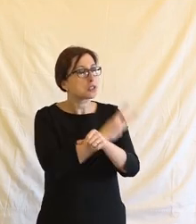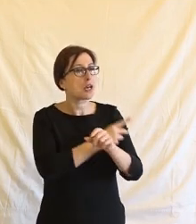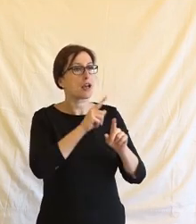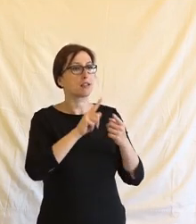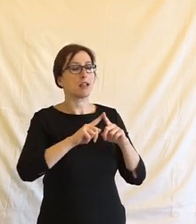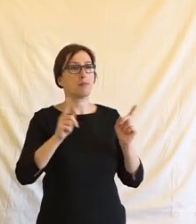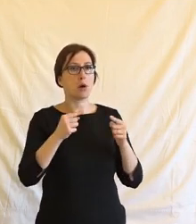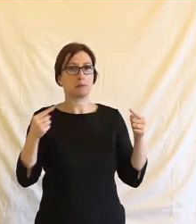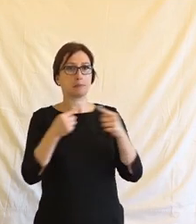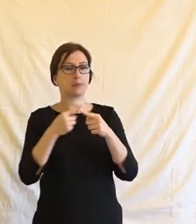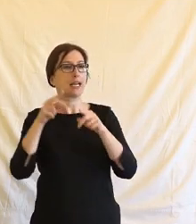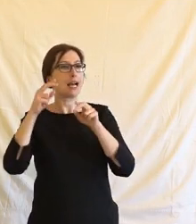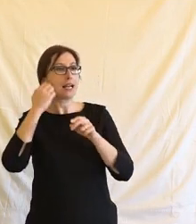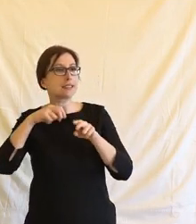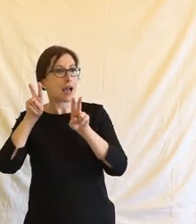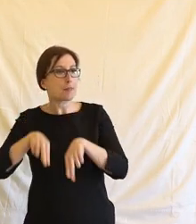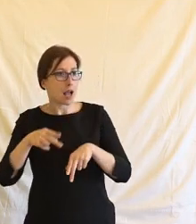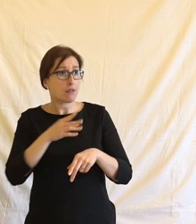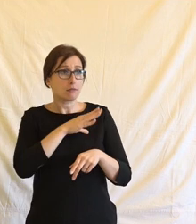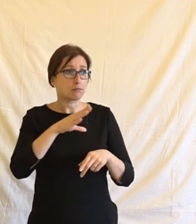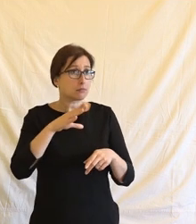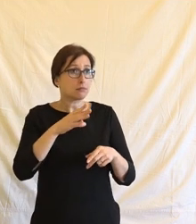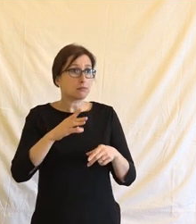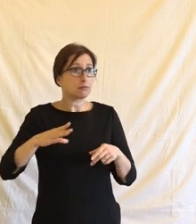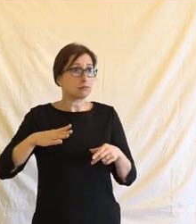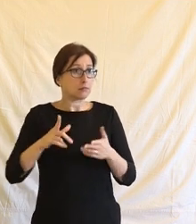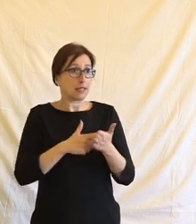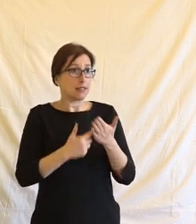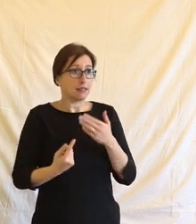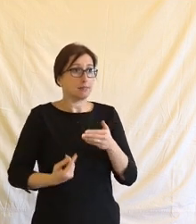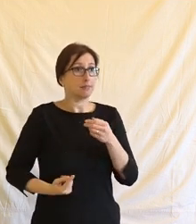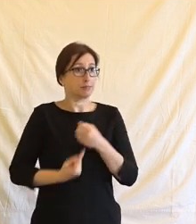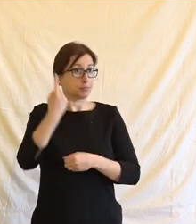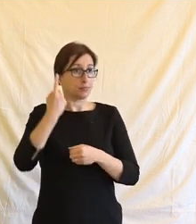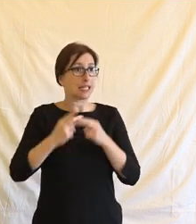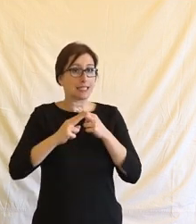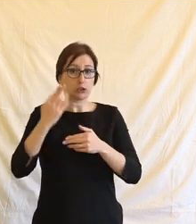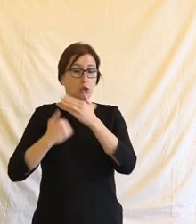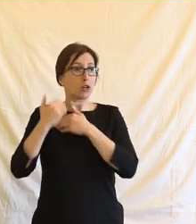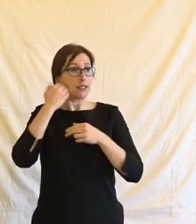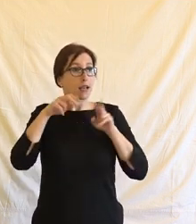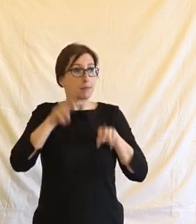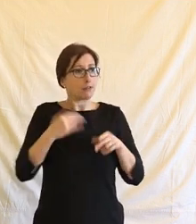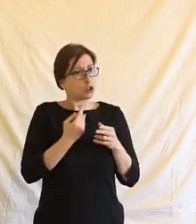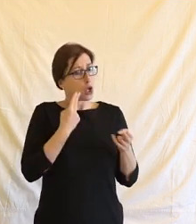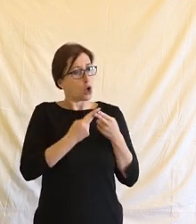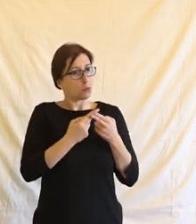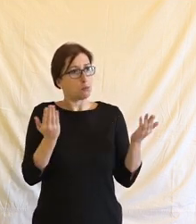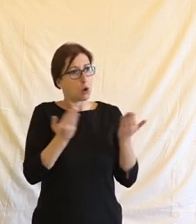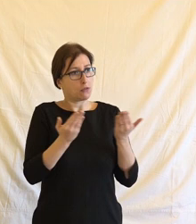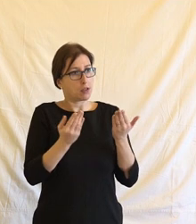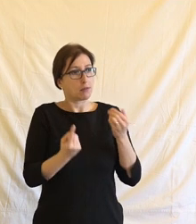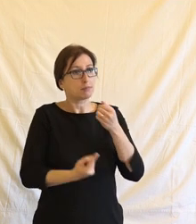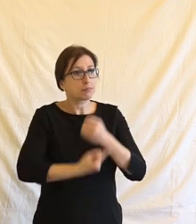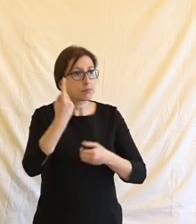dostávat do konfliktu s lidskými právy, to je úplně nový fenomen. To se vlastně v historii lidských práv nikdy nestalo. Pokud